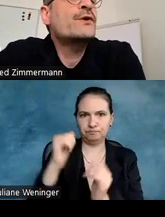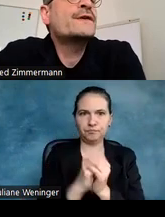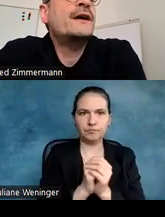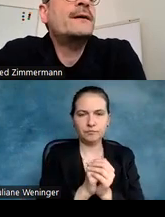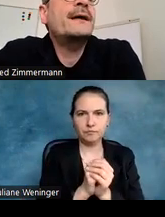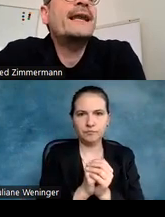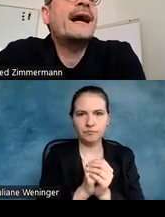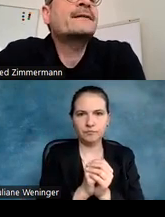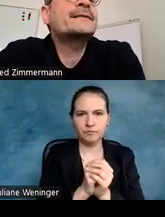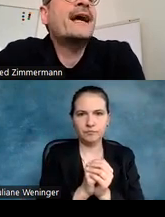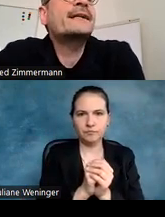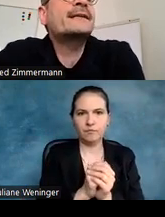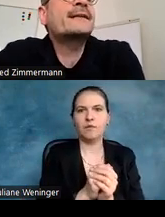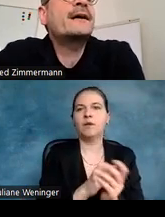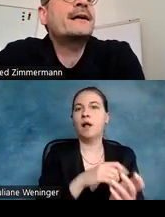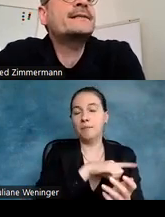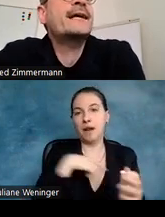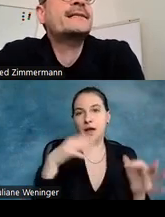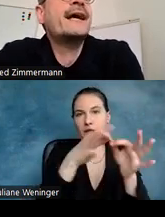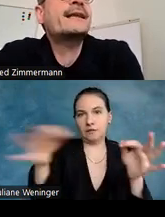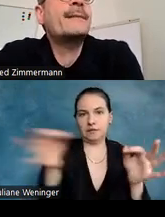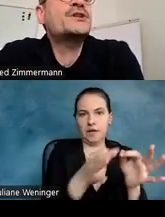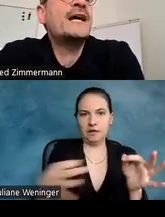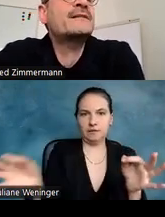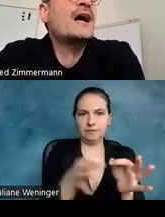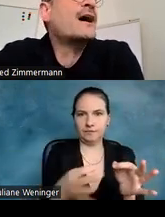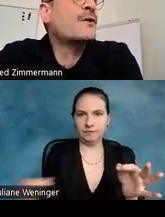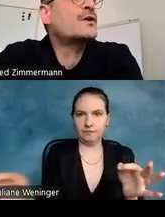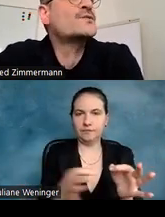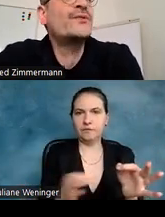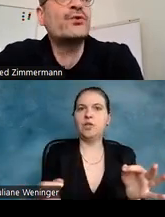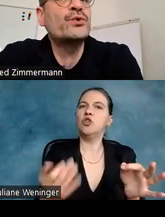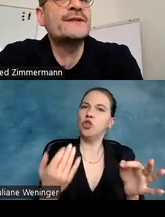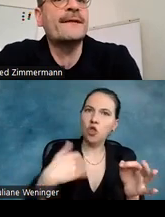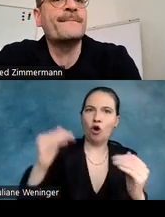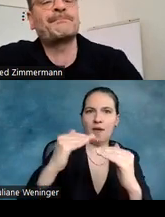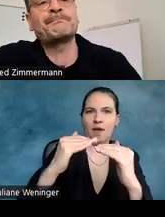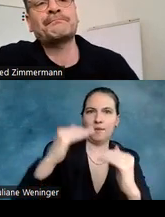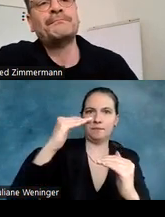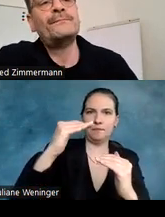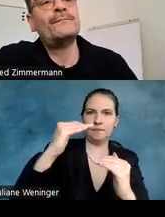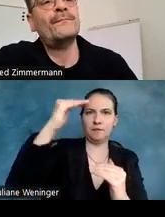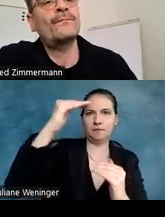Und bei langen Zeilen ist der Zeilenabstand sogar noch zu vergrößern.